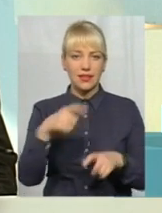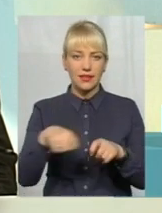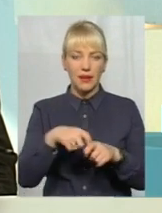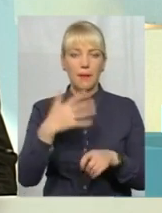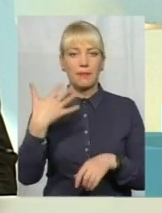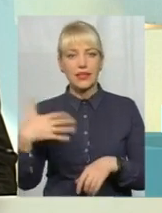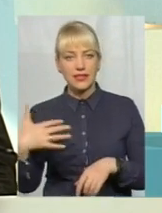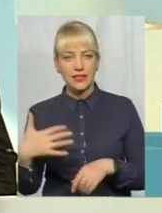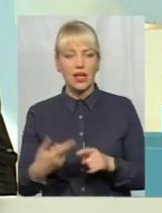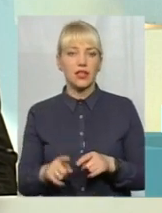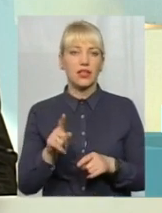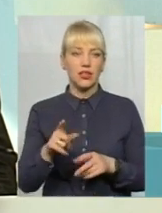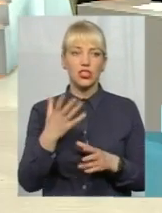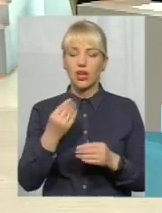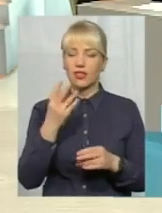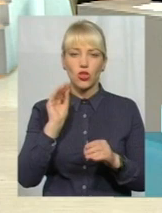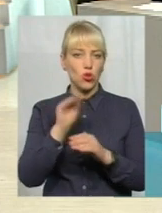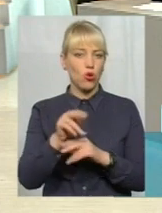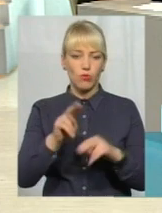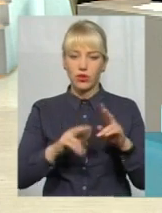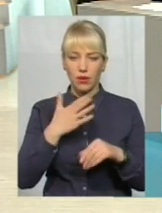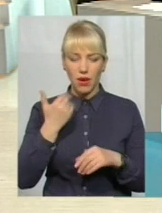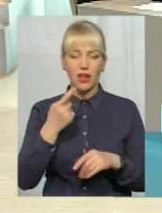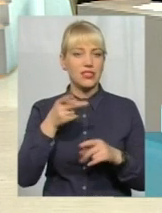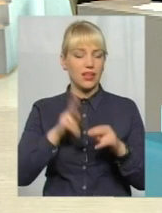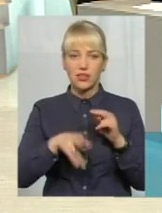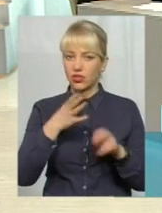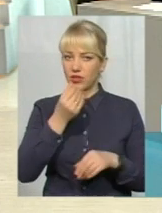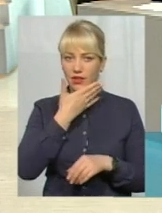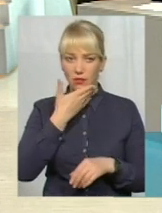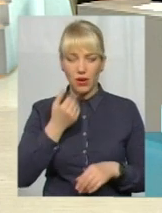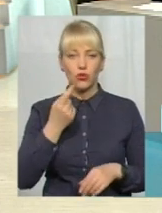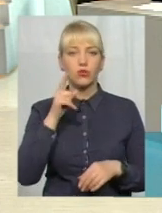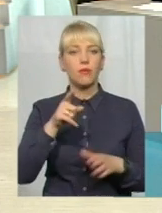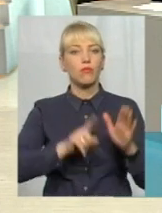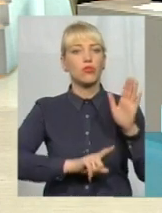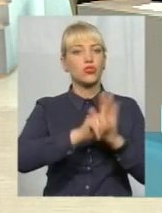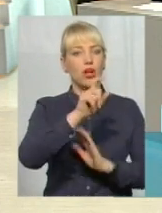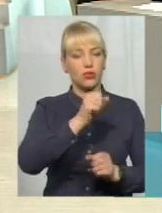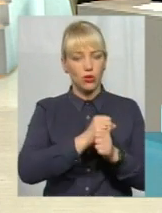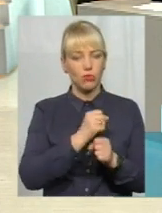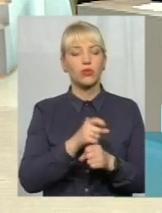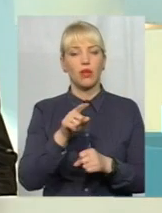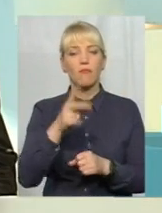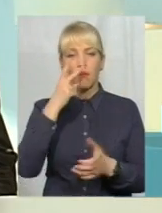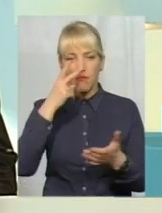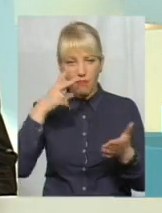ще не добудована, але вже, оскільки об'єкт не закінчений, але вже там роботи розпочаті, і вона там передбачена.